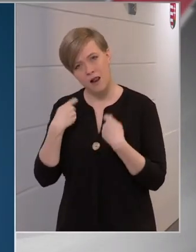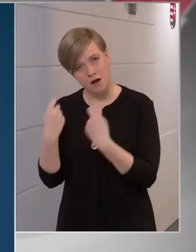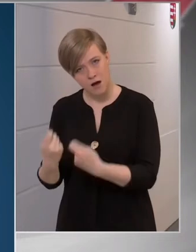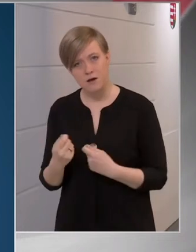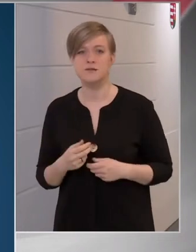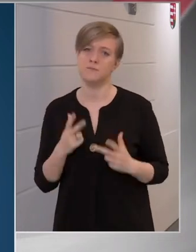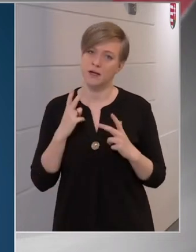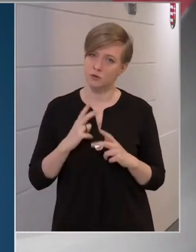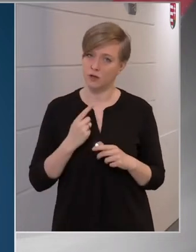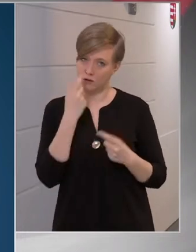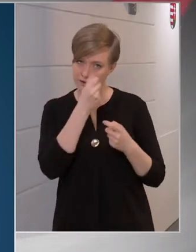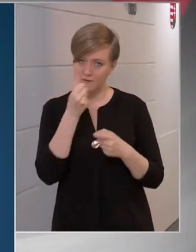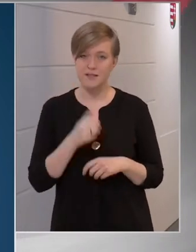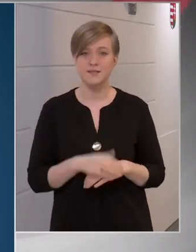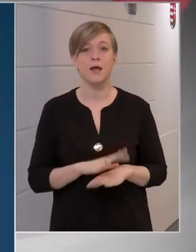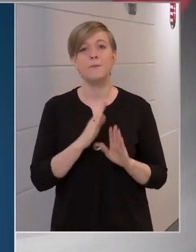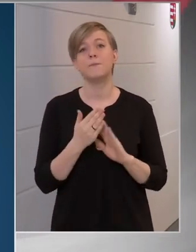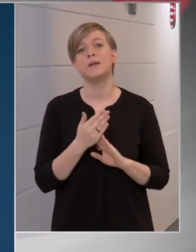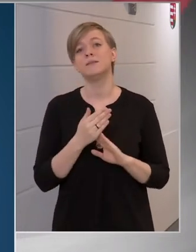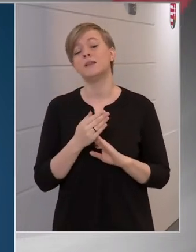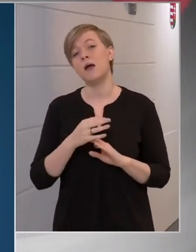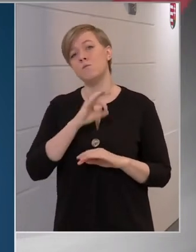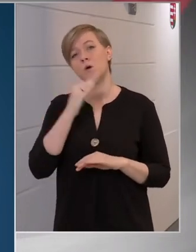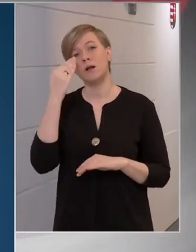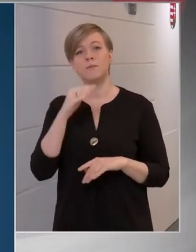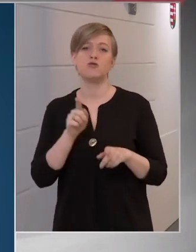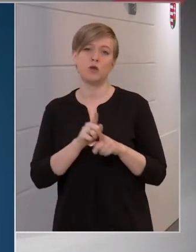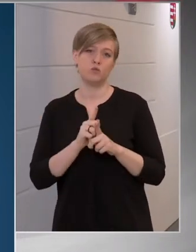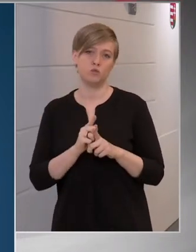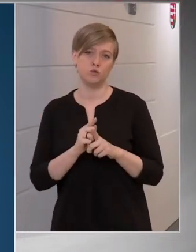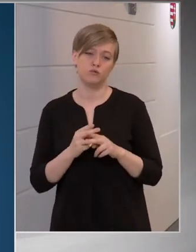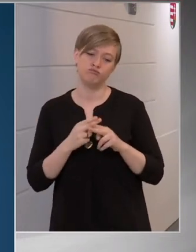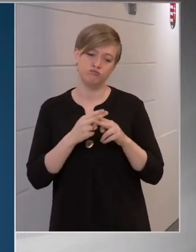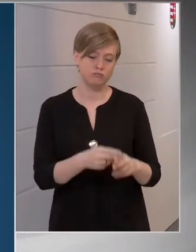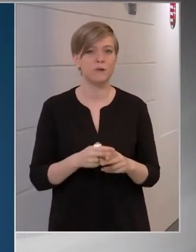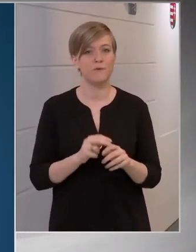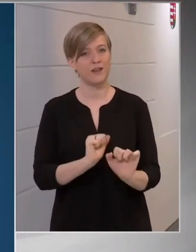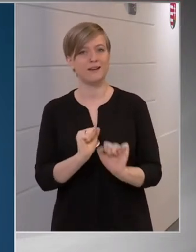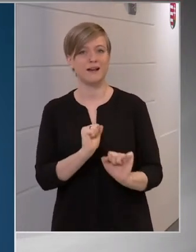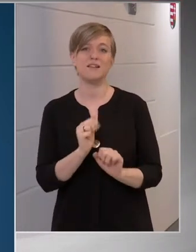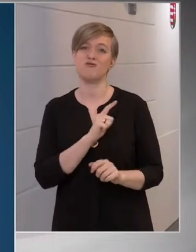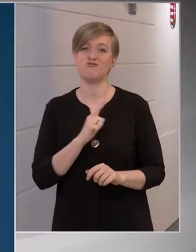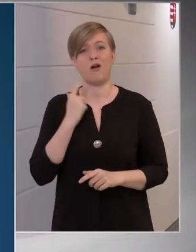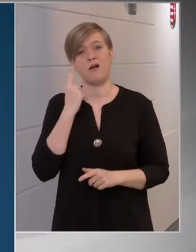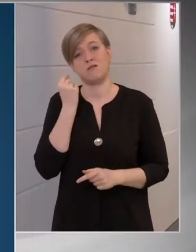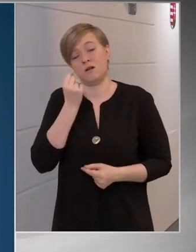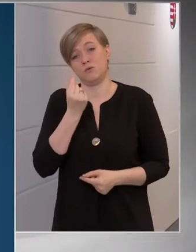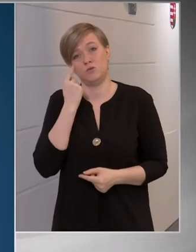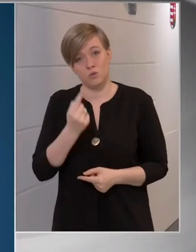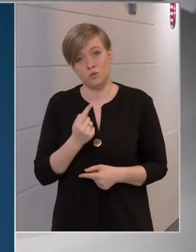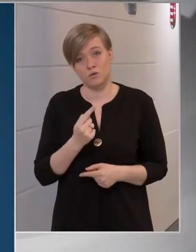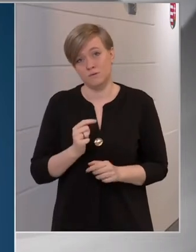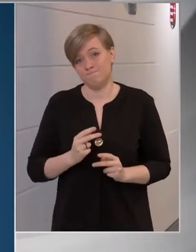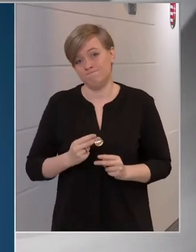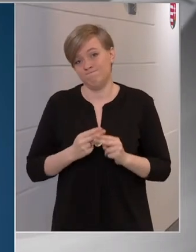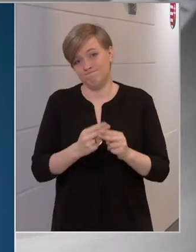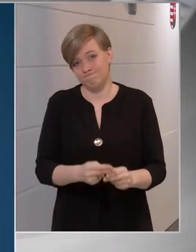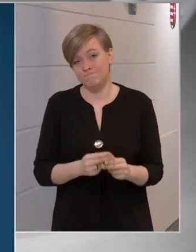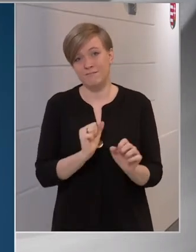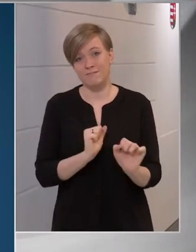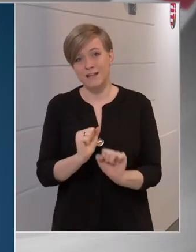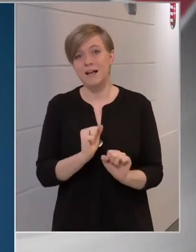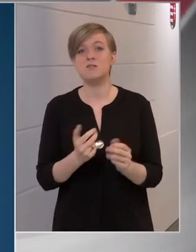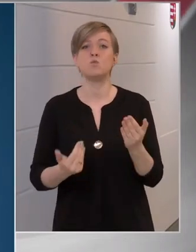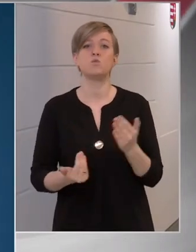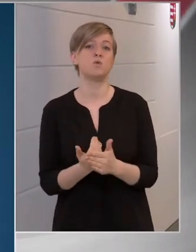minden polgármester úgy járul hozzá a védekezéshez, ahogy akar, de hogyha valaki csak azzal tud hozzájárulni, hogy újabb